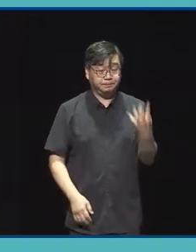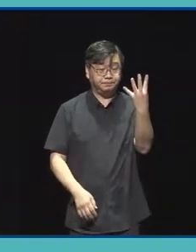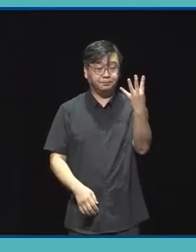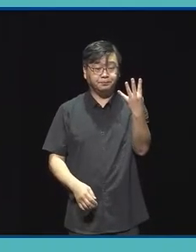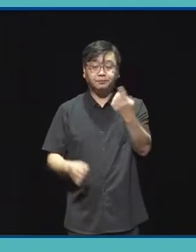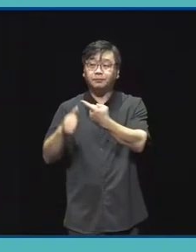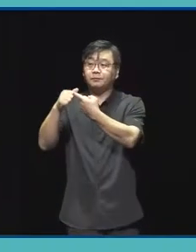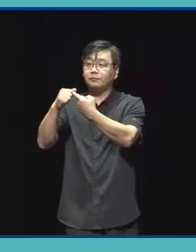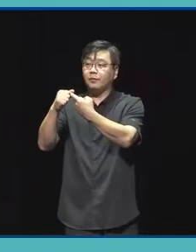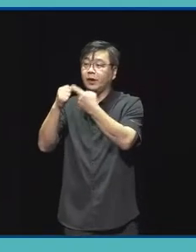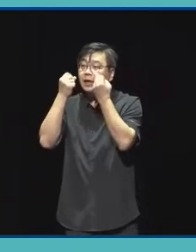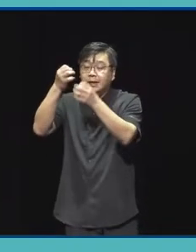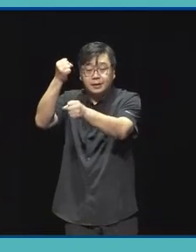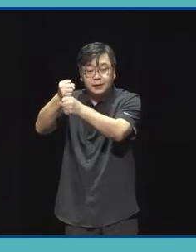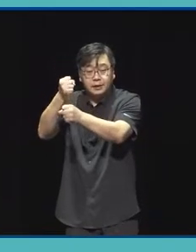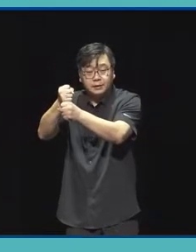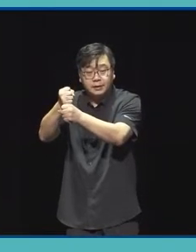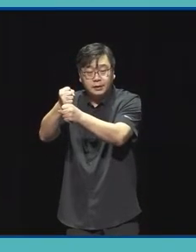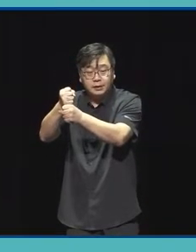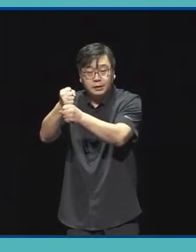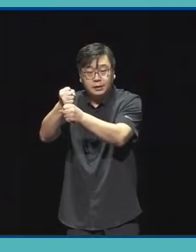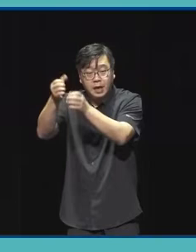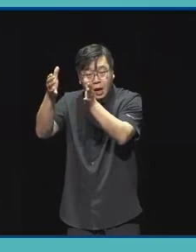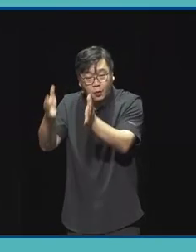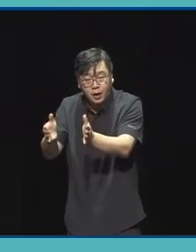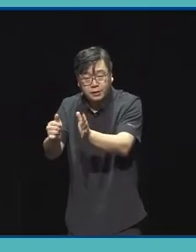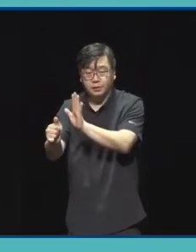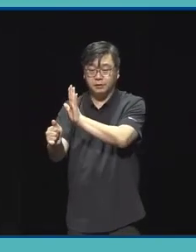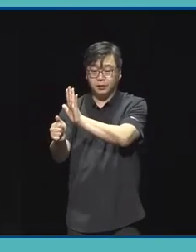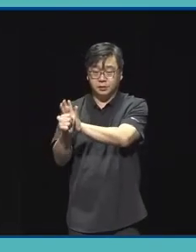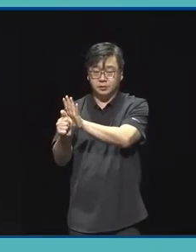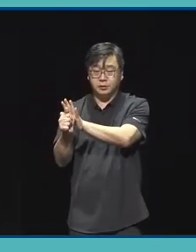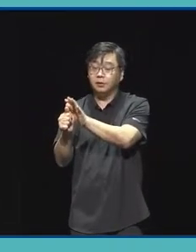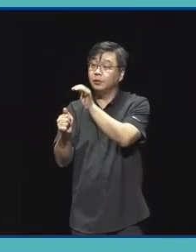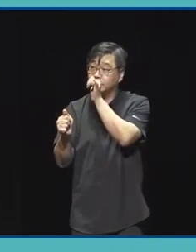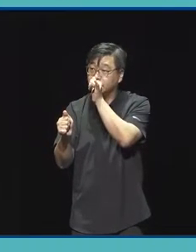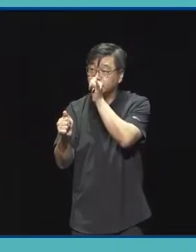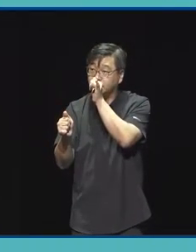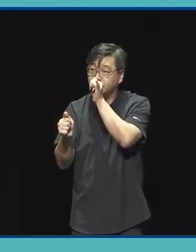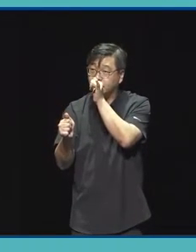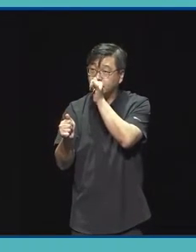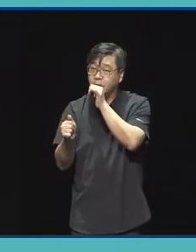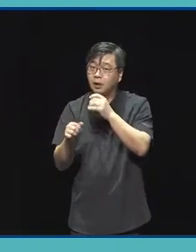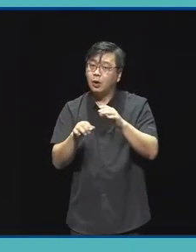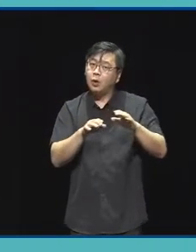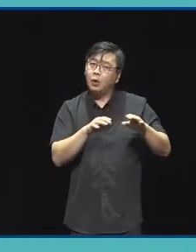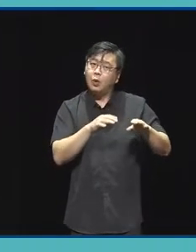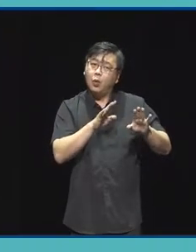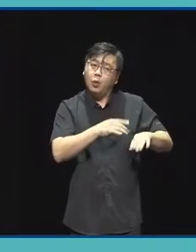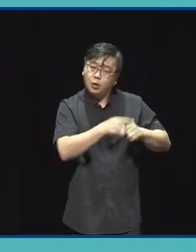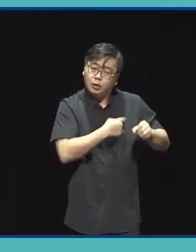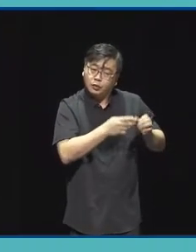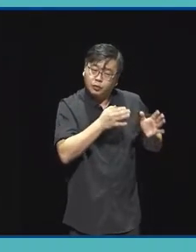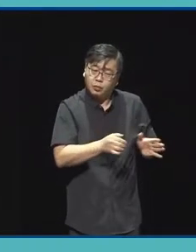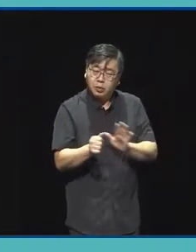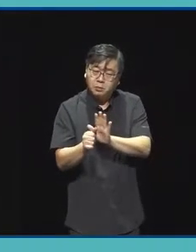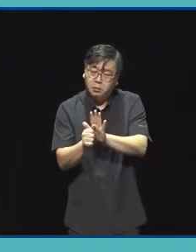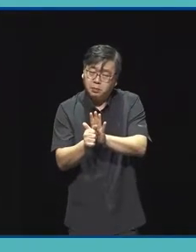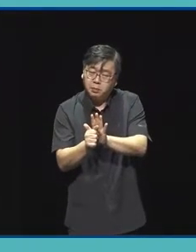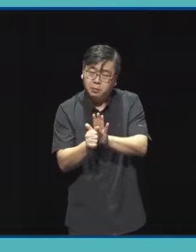창작의 과정 사업을 저희가 새롭게 준비하였는데요 이 사업은 22년의 경우에 유형사